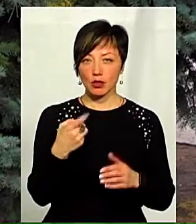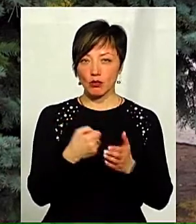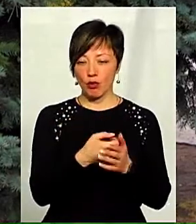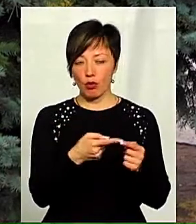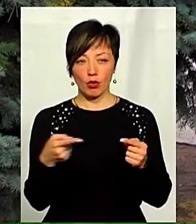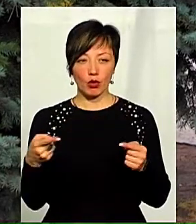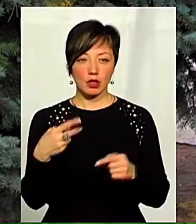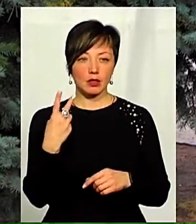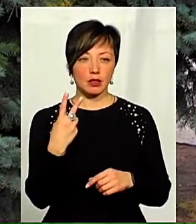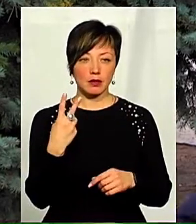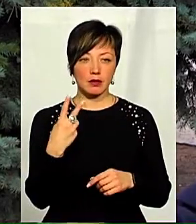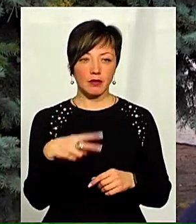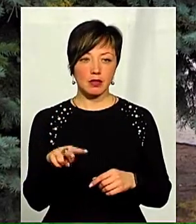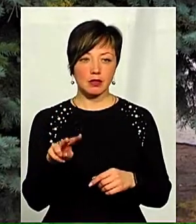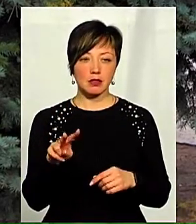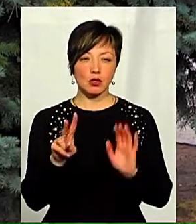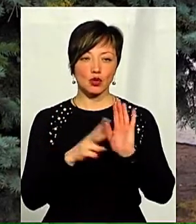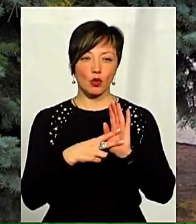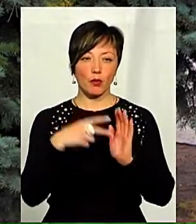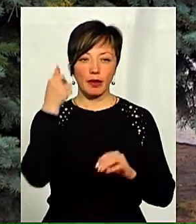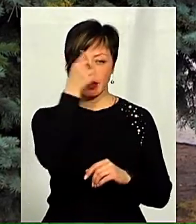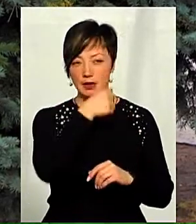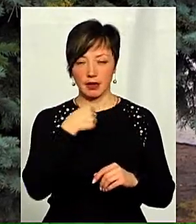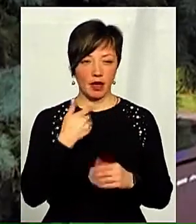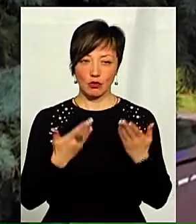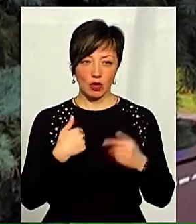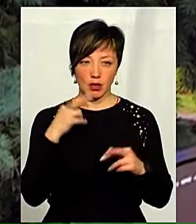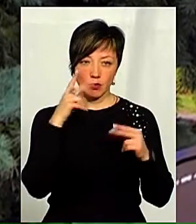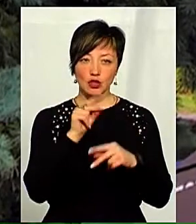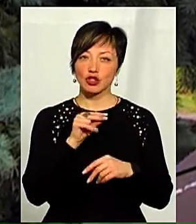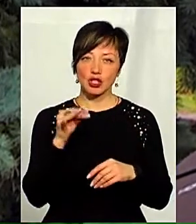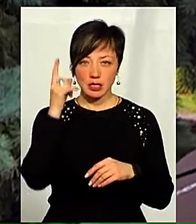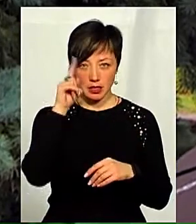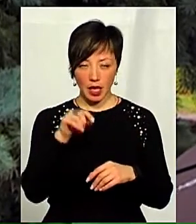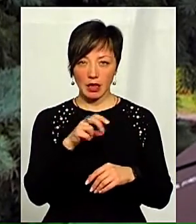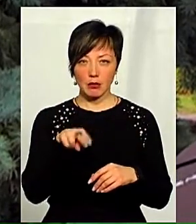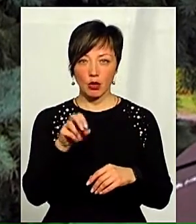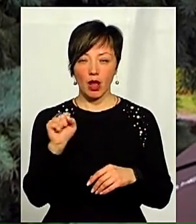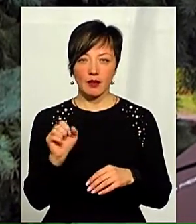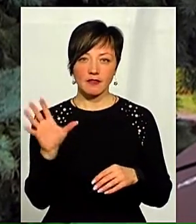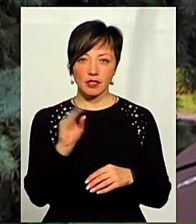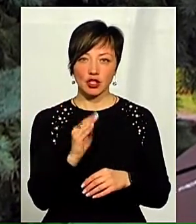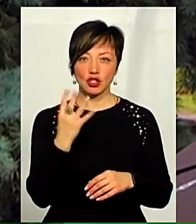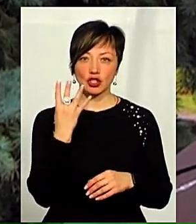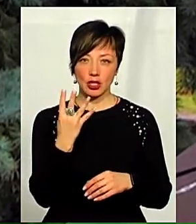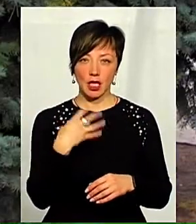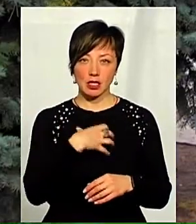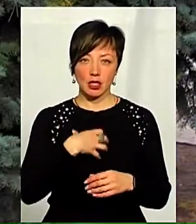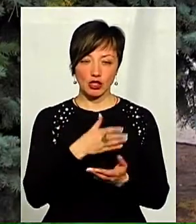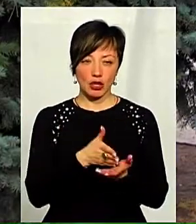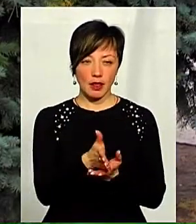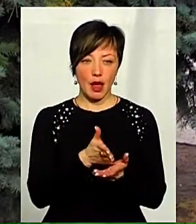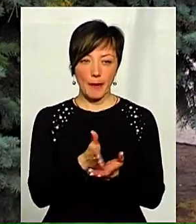2027 рік, якщо я не помиляюсь. Чи знає Дмитро Анатольович всі чотири стратегічні напрямки,